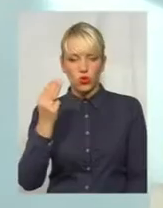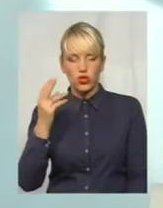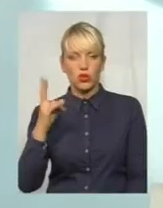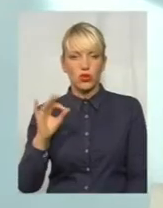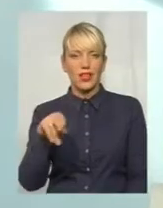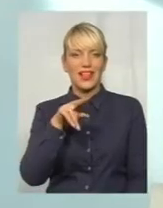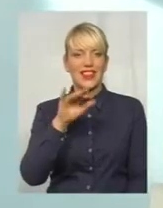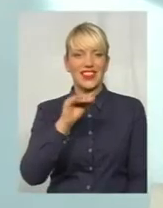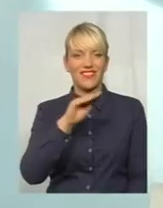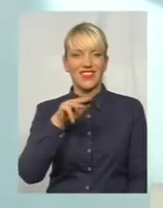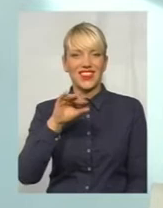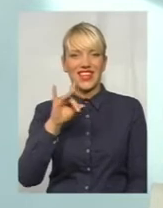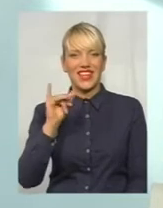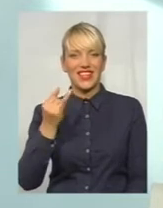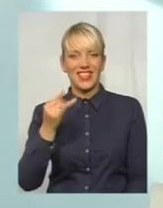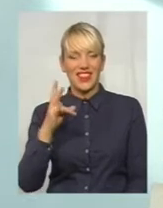містить в собі